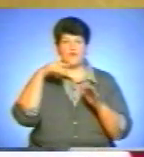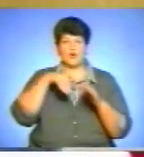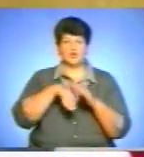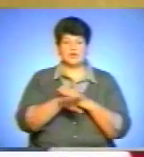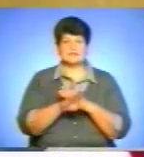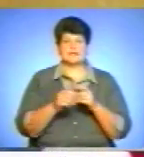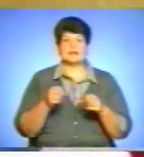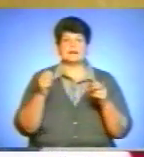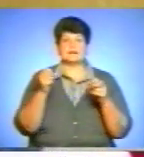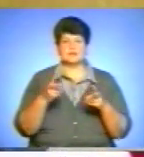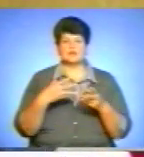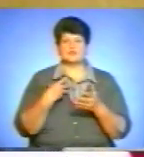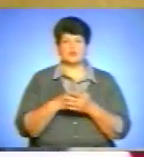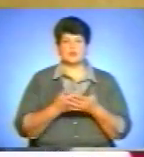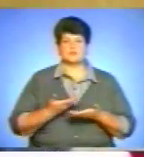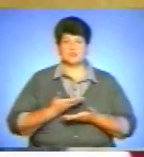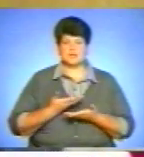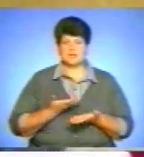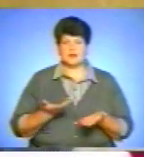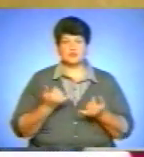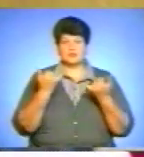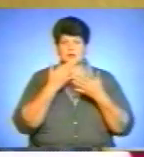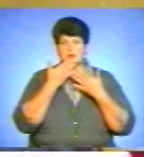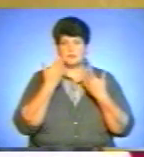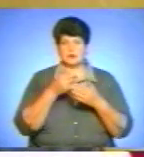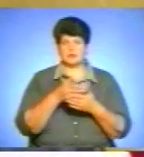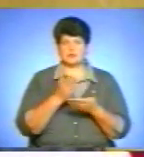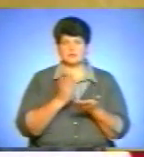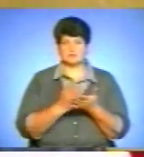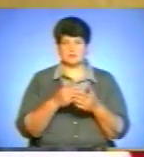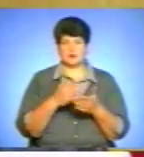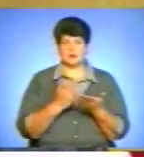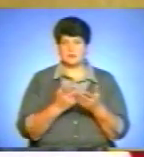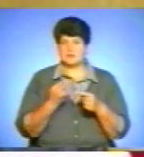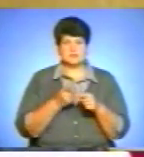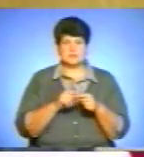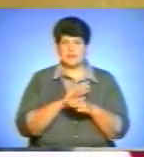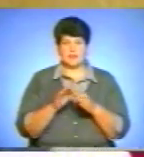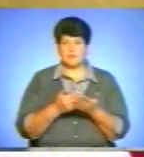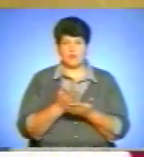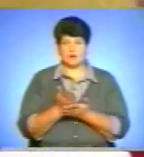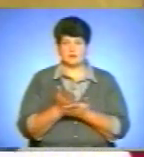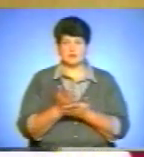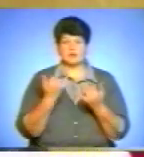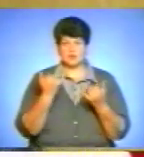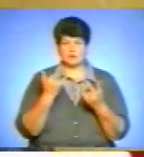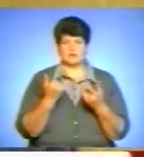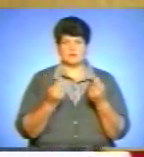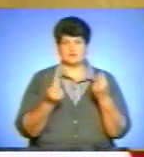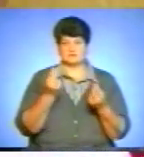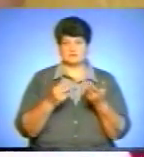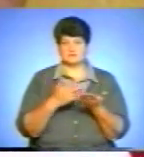своїм життям, часто ризикуючи інших, сьогодні не має на кусок хліба. Це не є політика, розумієте, сьогодні ставити політичні інтриги